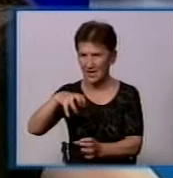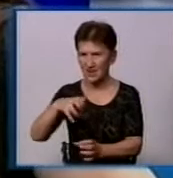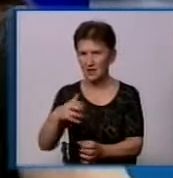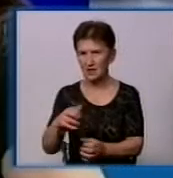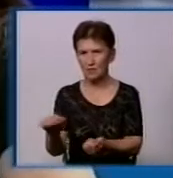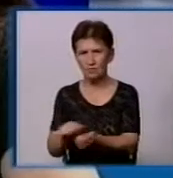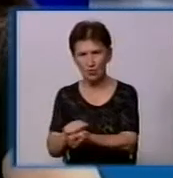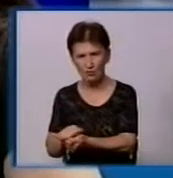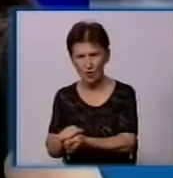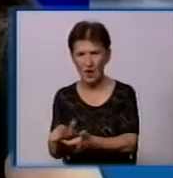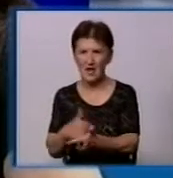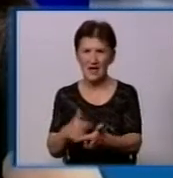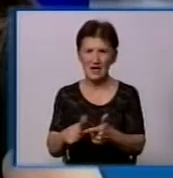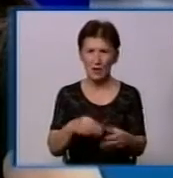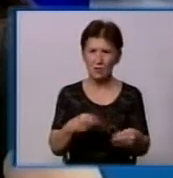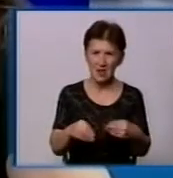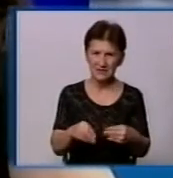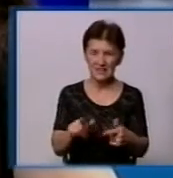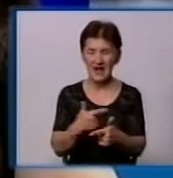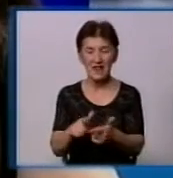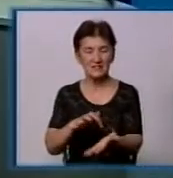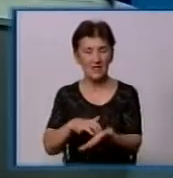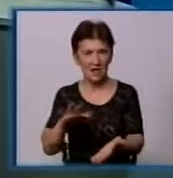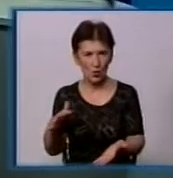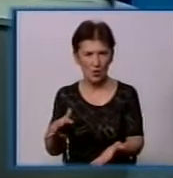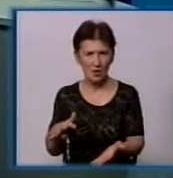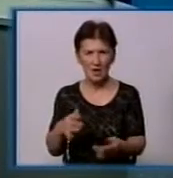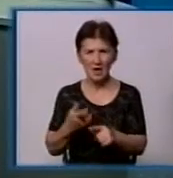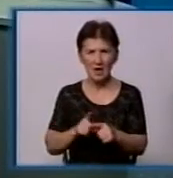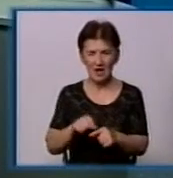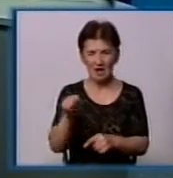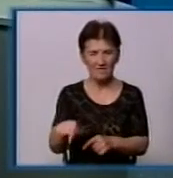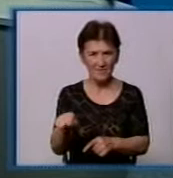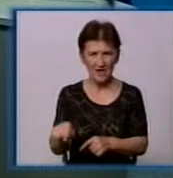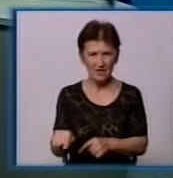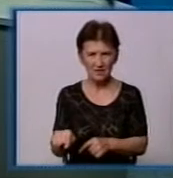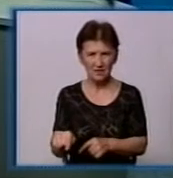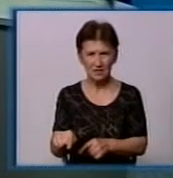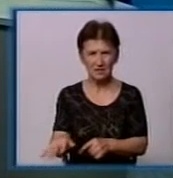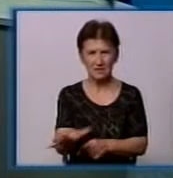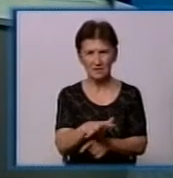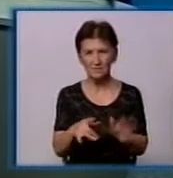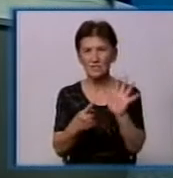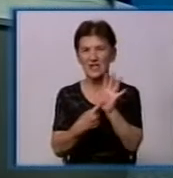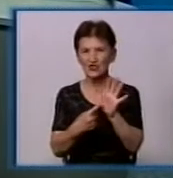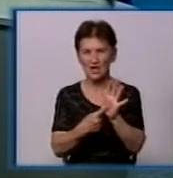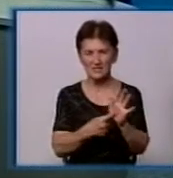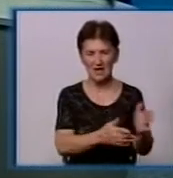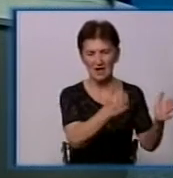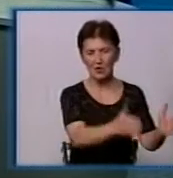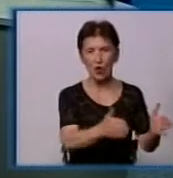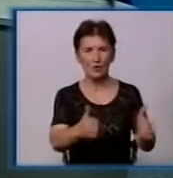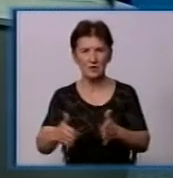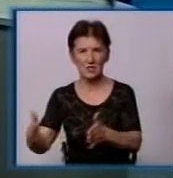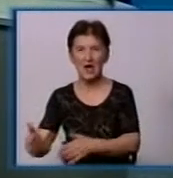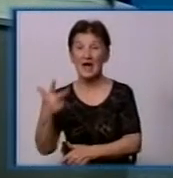бумагу, пластик, стекло. Це клапан, в який... Тобто в цей контейнер... На площадці стоїть шість контейнерів, да? Три з них ми